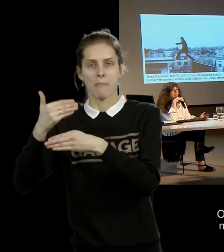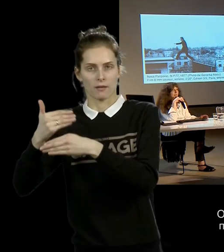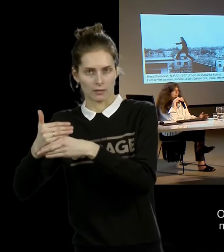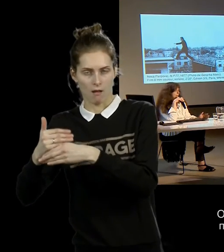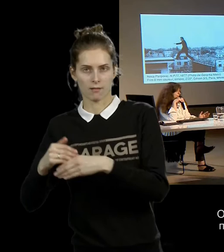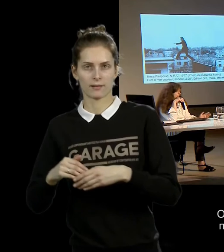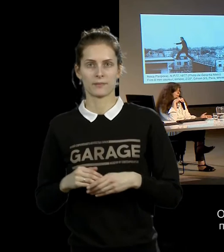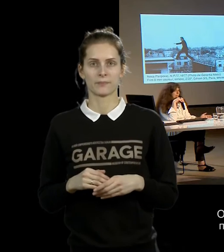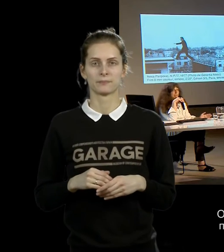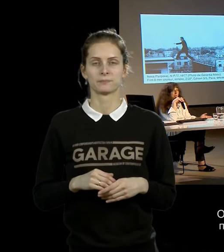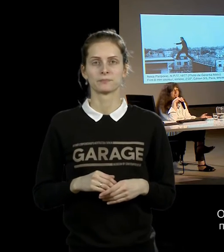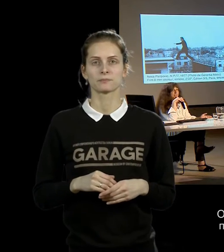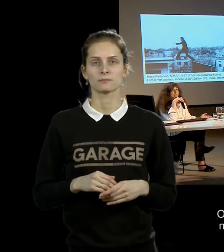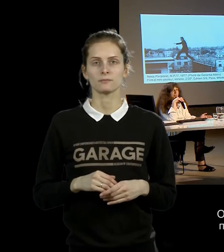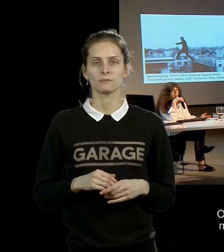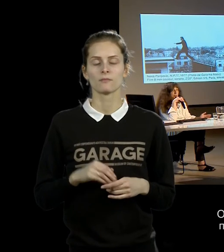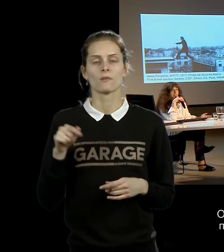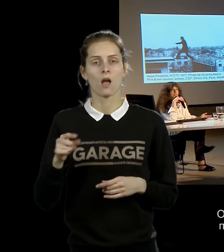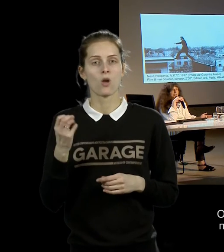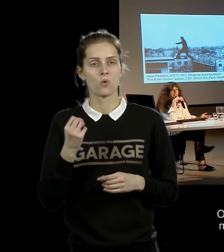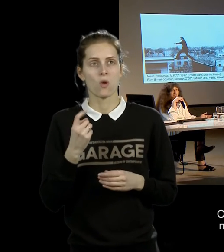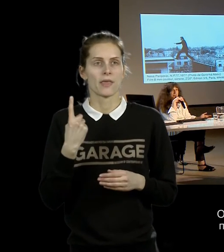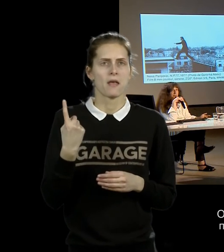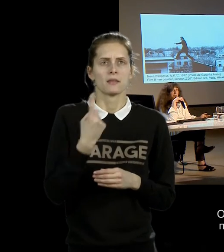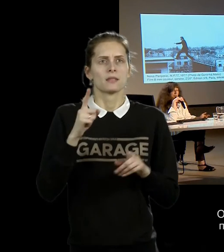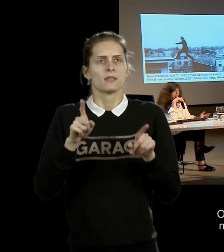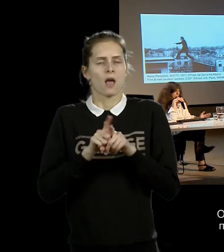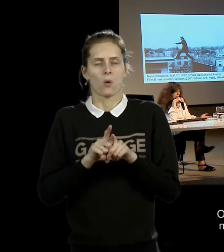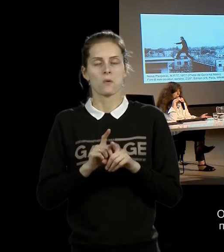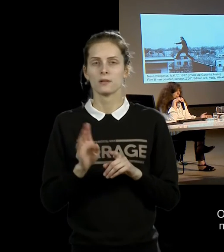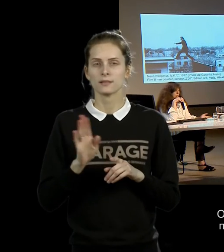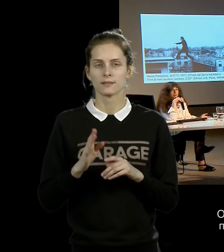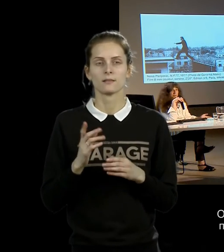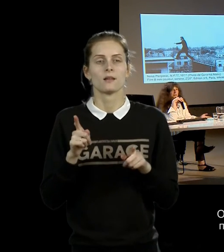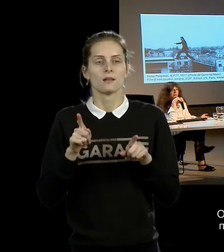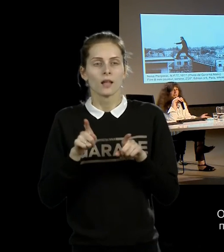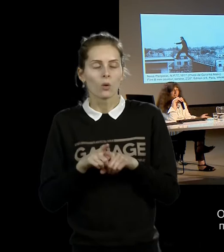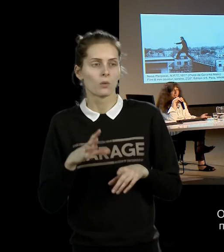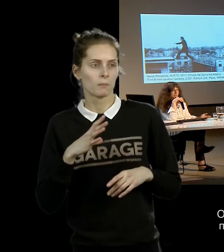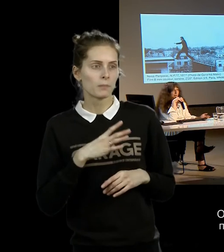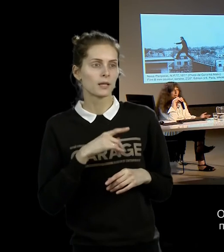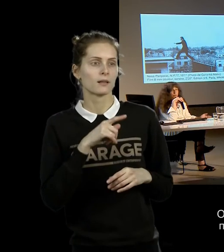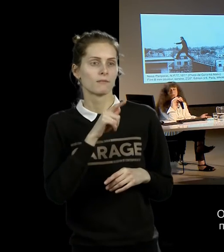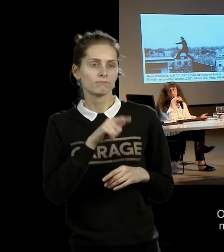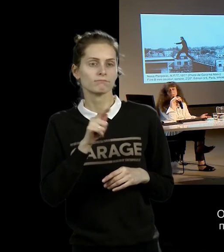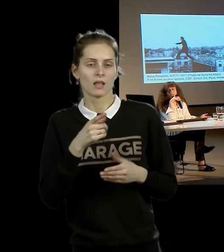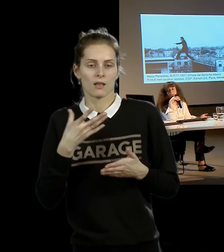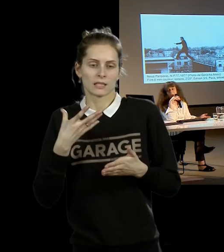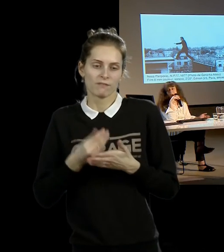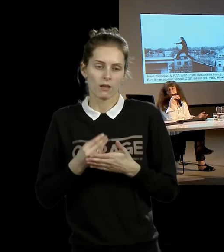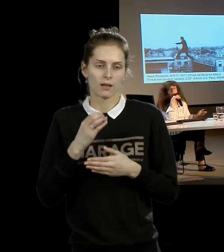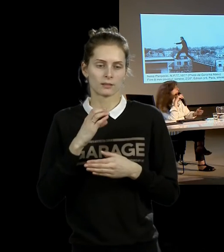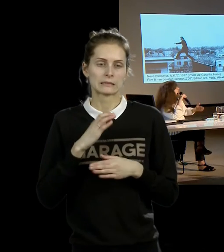единственной авангардисткой, перформансисткой в своей стране, в своем городе.